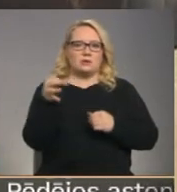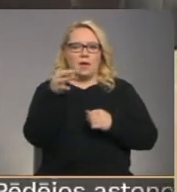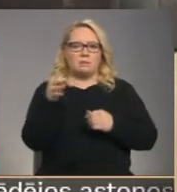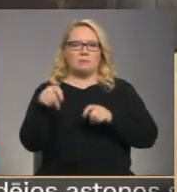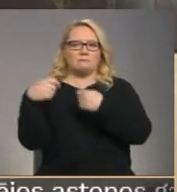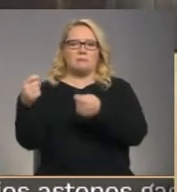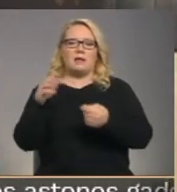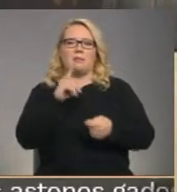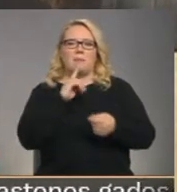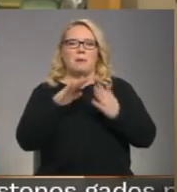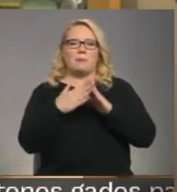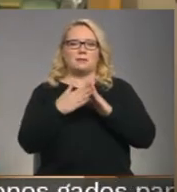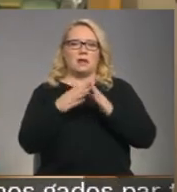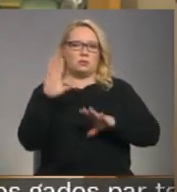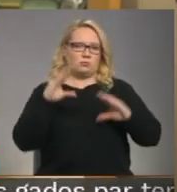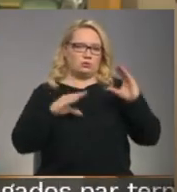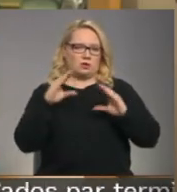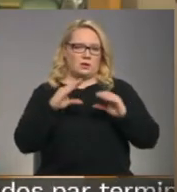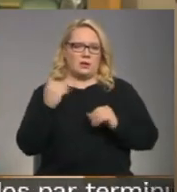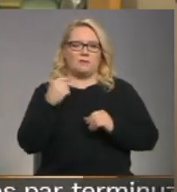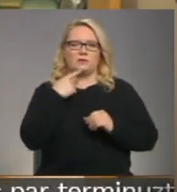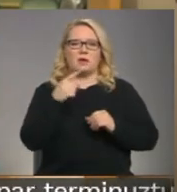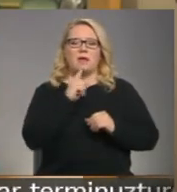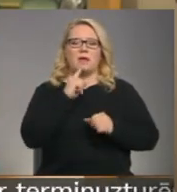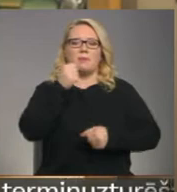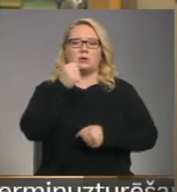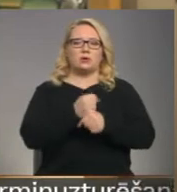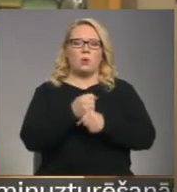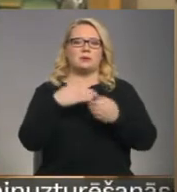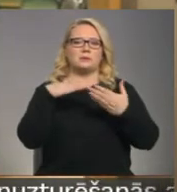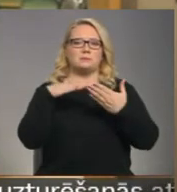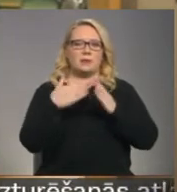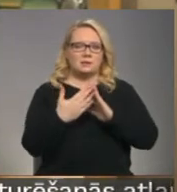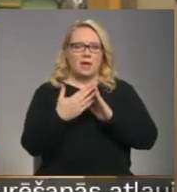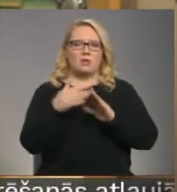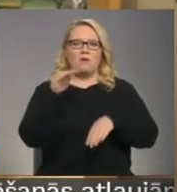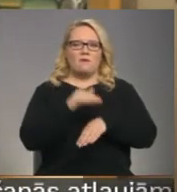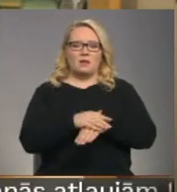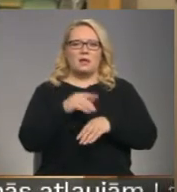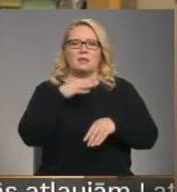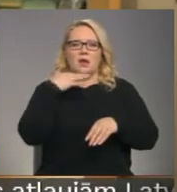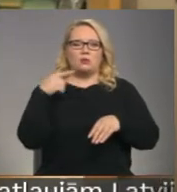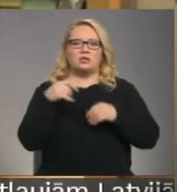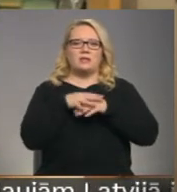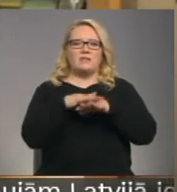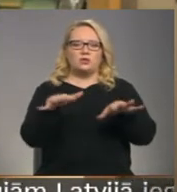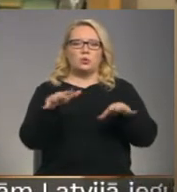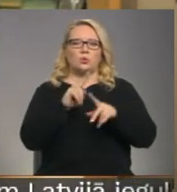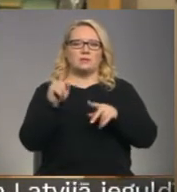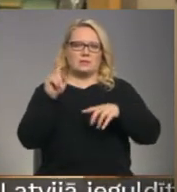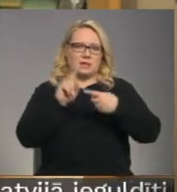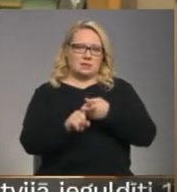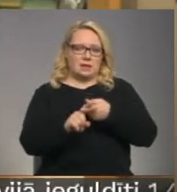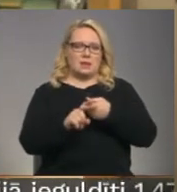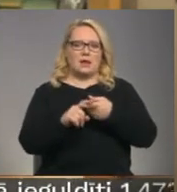Liepājas pilsētas budžetā. Liepājas ostas ir ostas pilsēta, un praktiski ļoti daudz šīs infrastruktūras ir saistītas ar